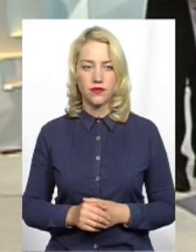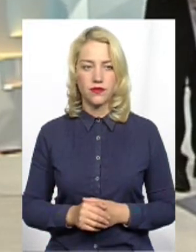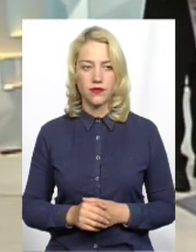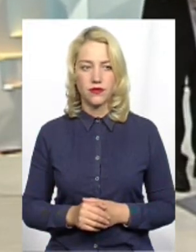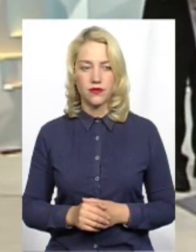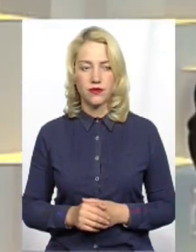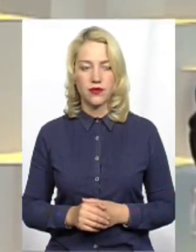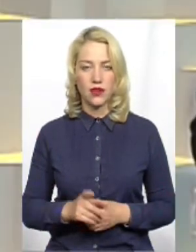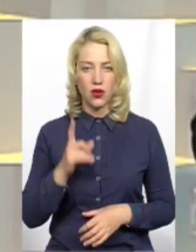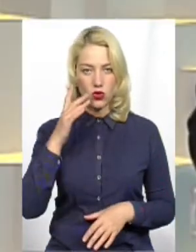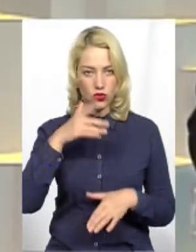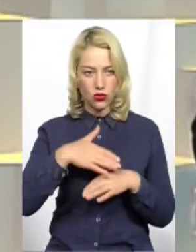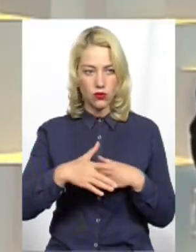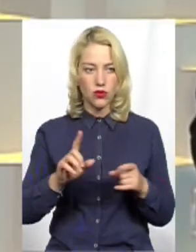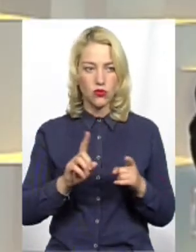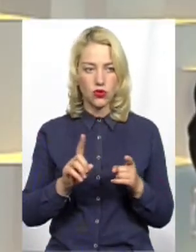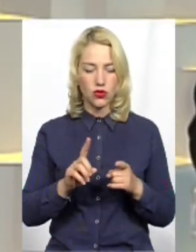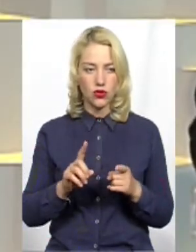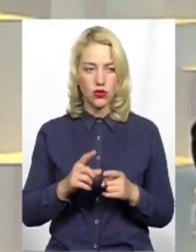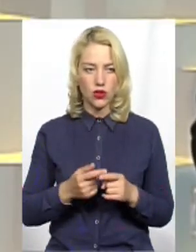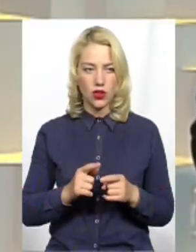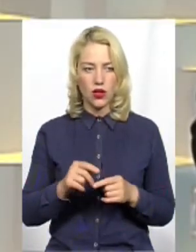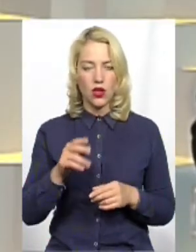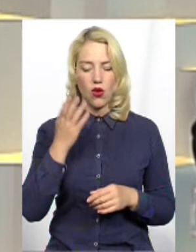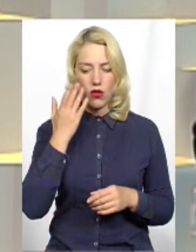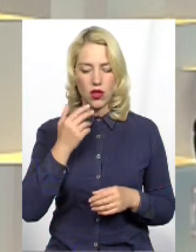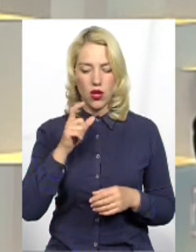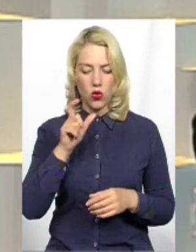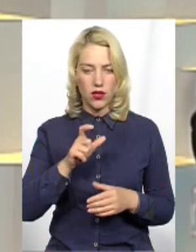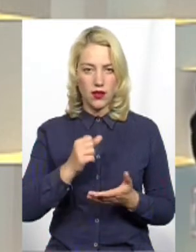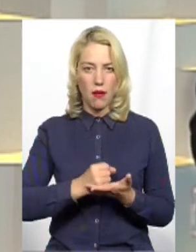Ми розуміємо, що коли людина балотується до Верховної Ради,